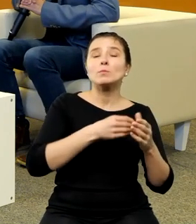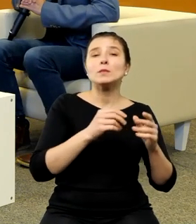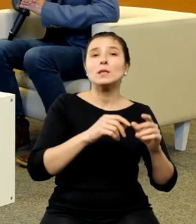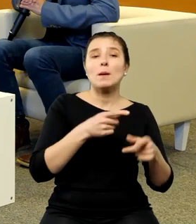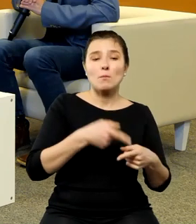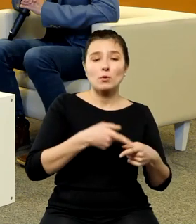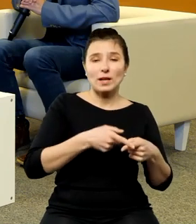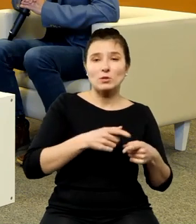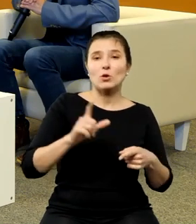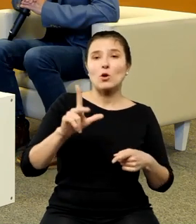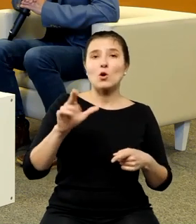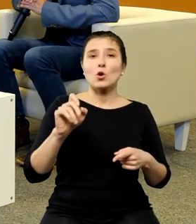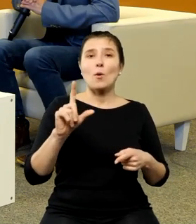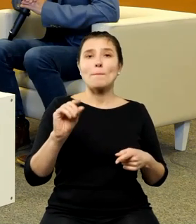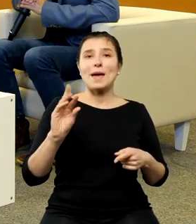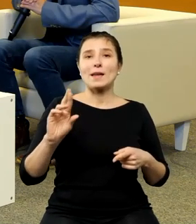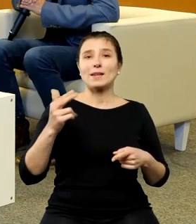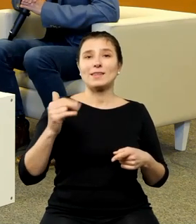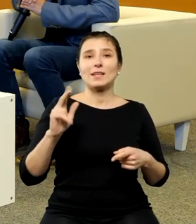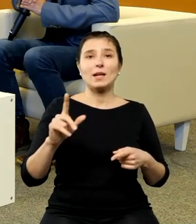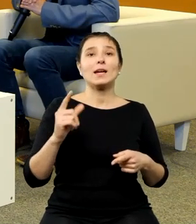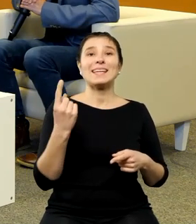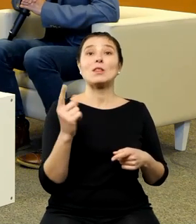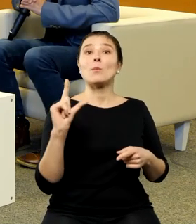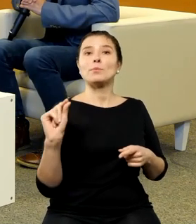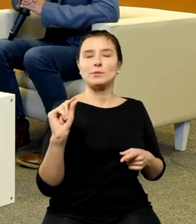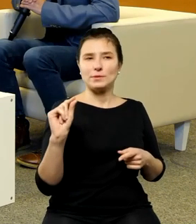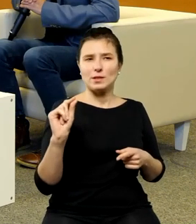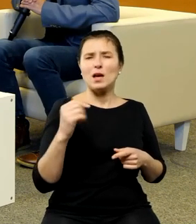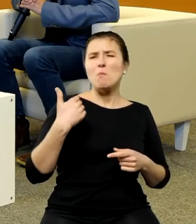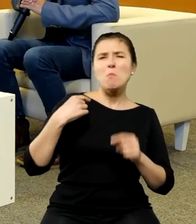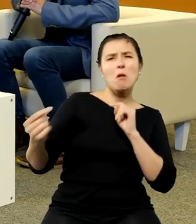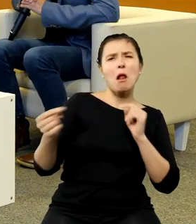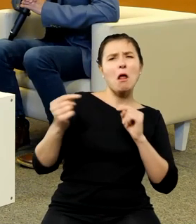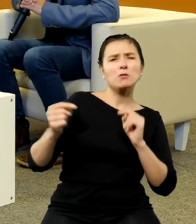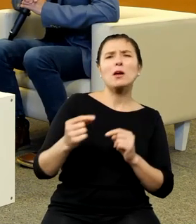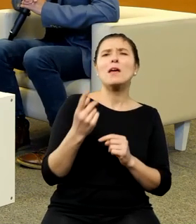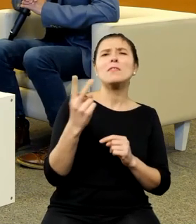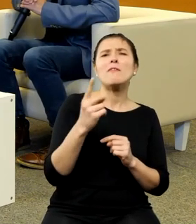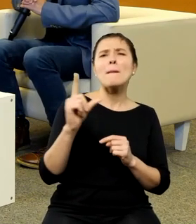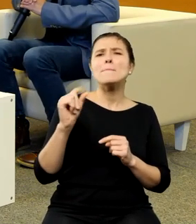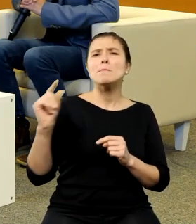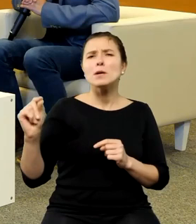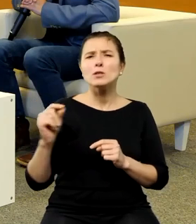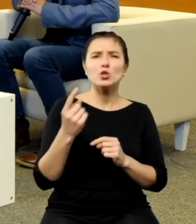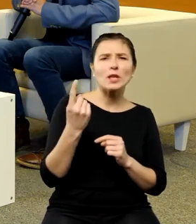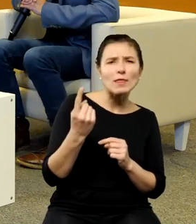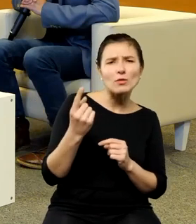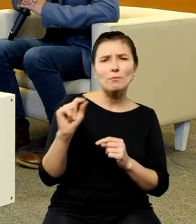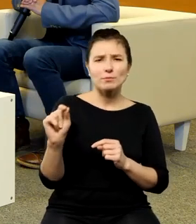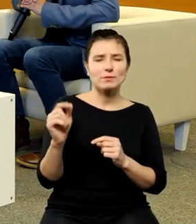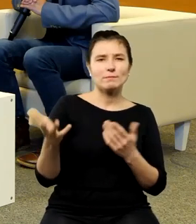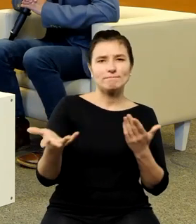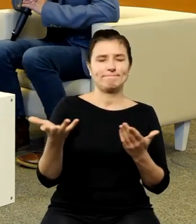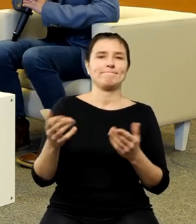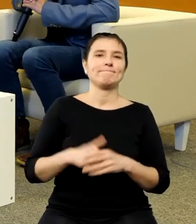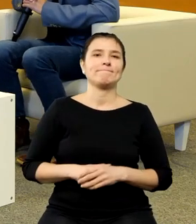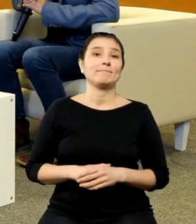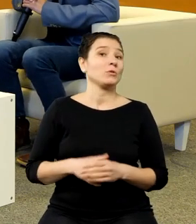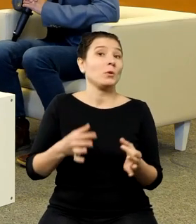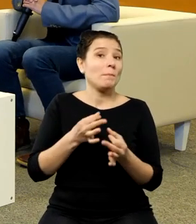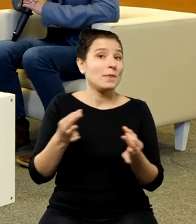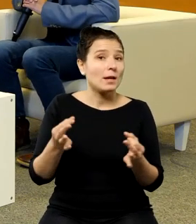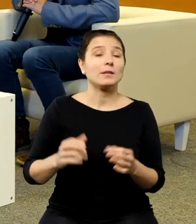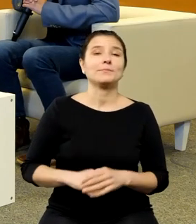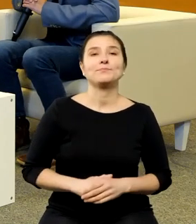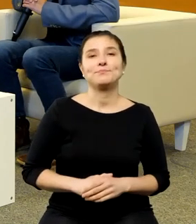jedno p bo długi czas były dyskusje czy przez dwa p czy przez jedno p to jest to no i pytanie takie